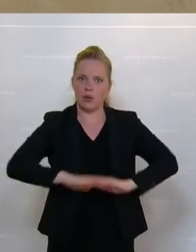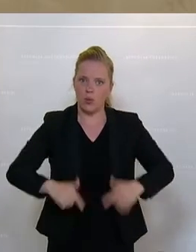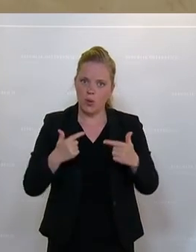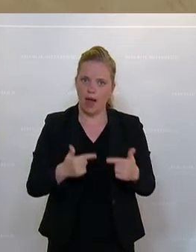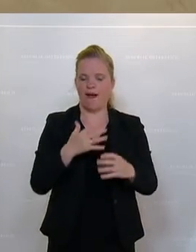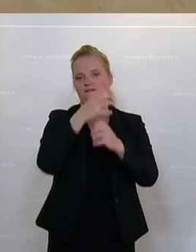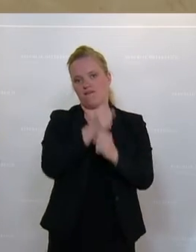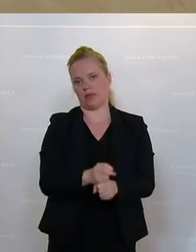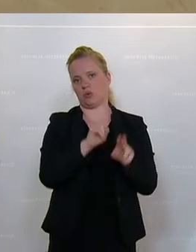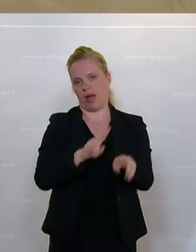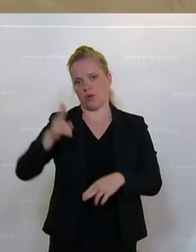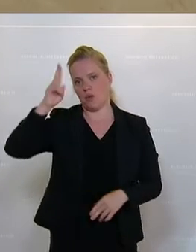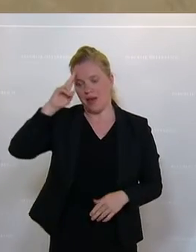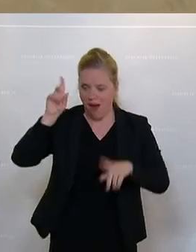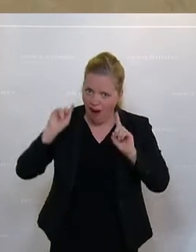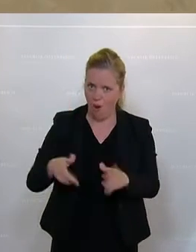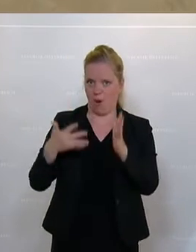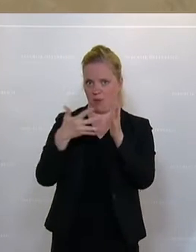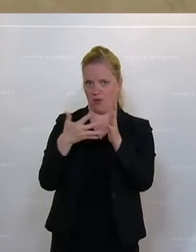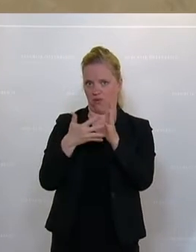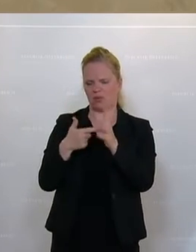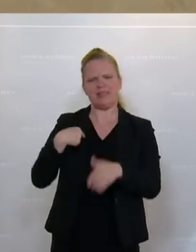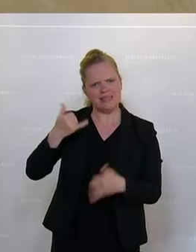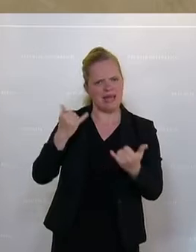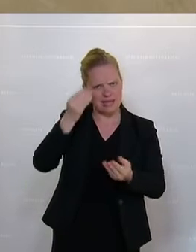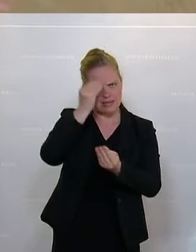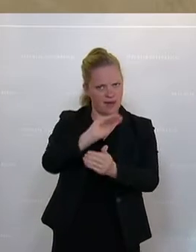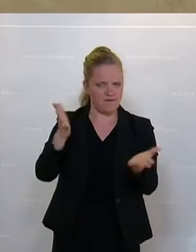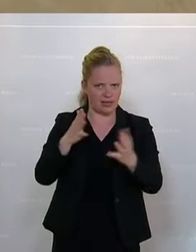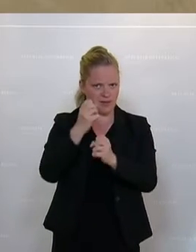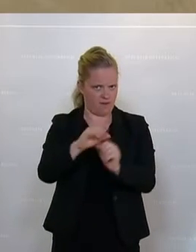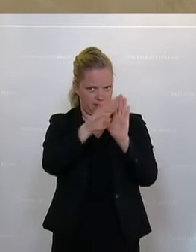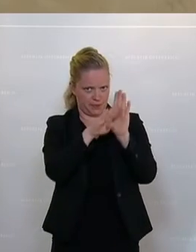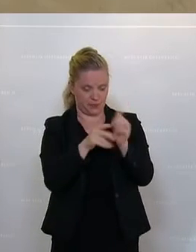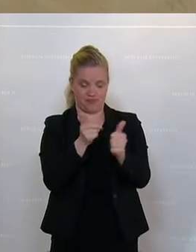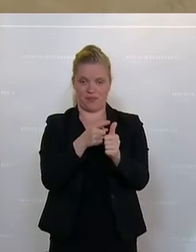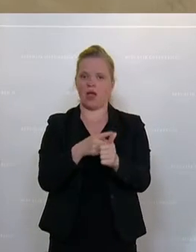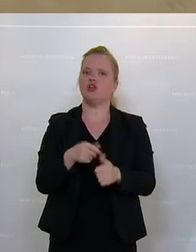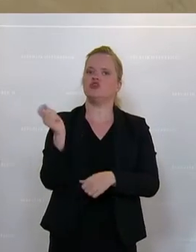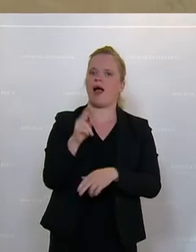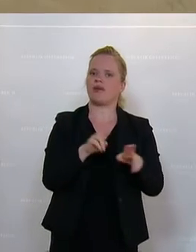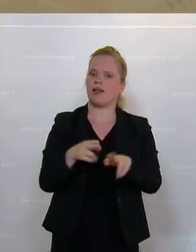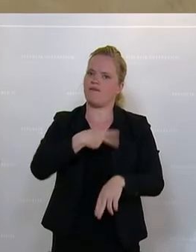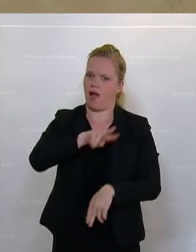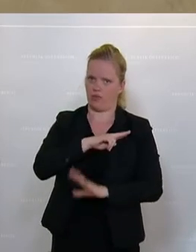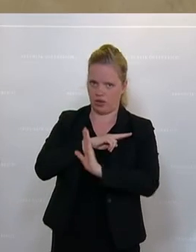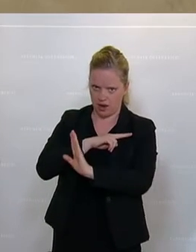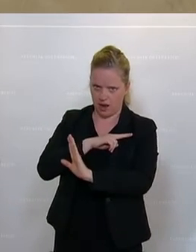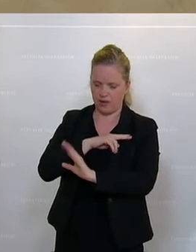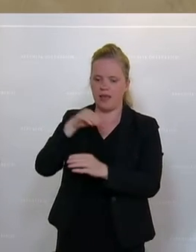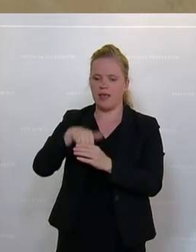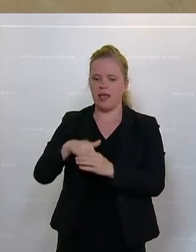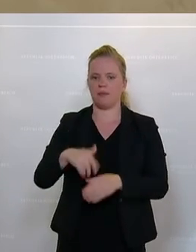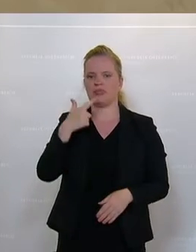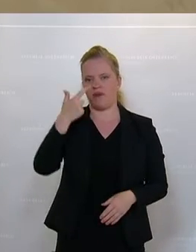verfassungsrechtlichen Überlegung geprüft werden. Und ich sage Ihnen, welche gesetzlichen Regeln. Wir haben auf der einen Seite diese strafrechtliche Verantwortlichkeit, dass innerhalb